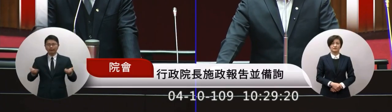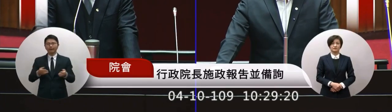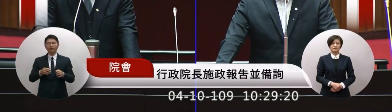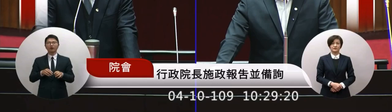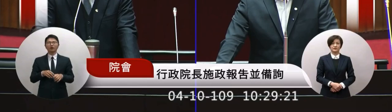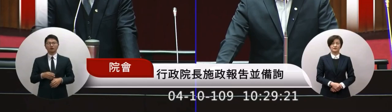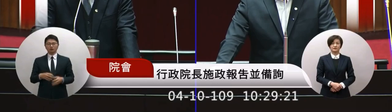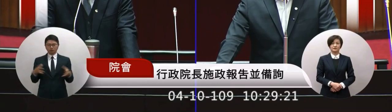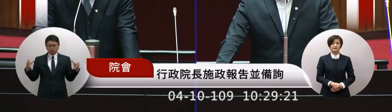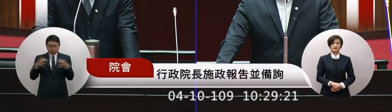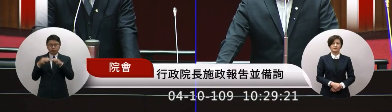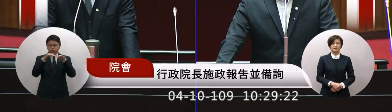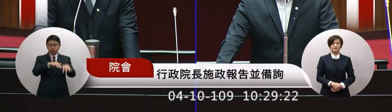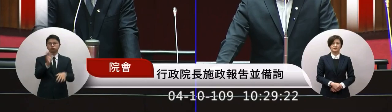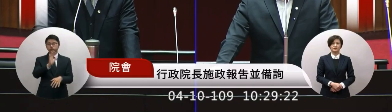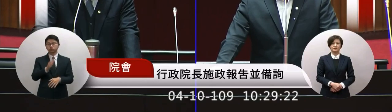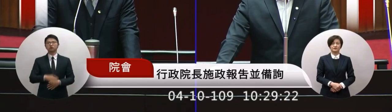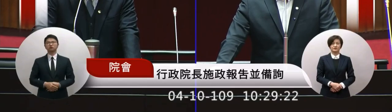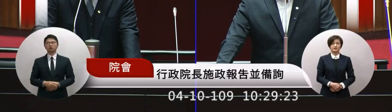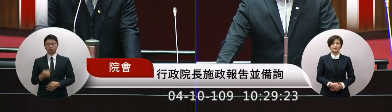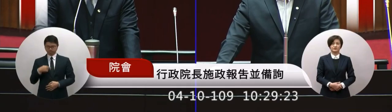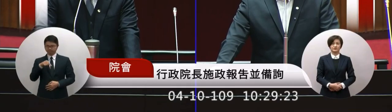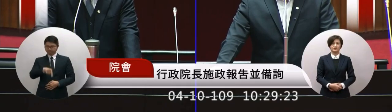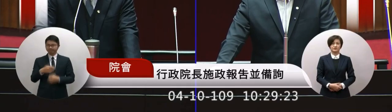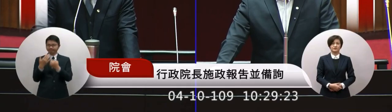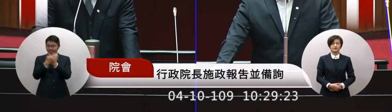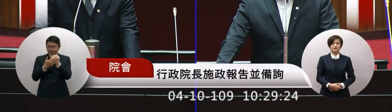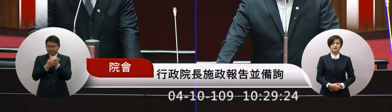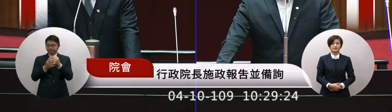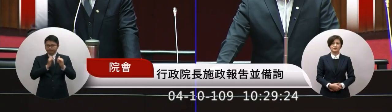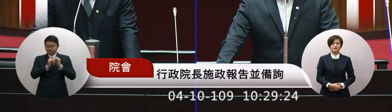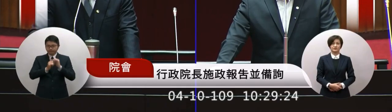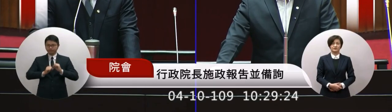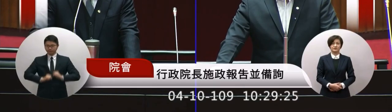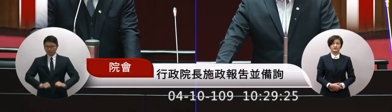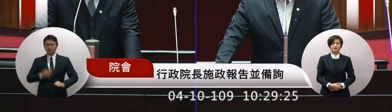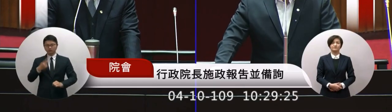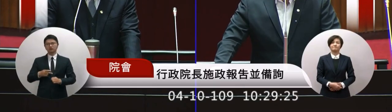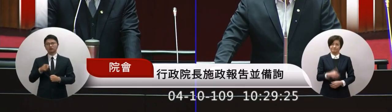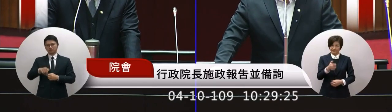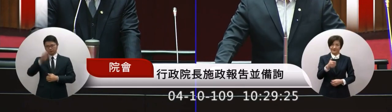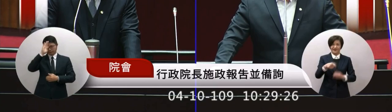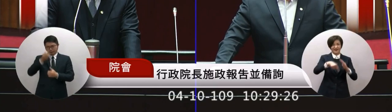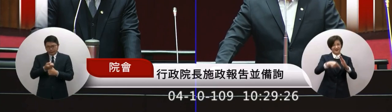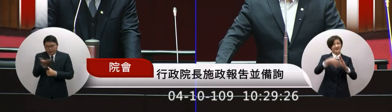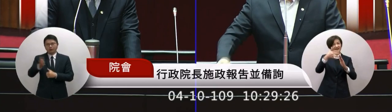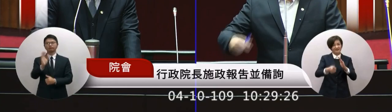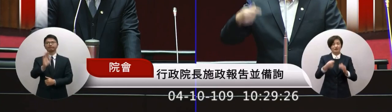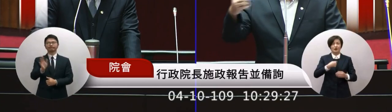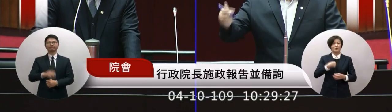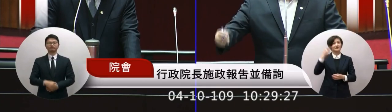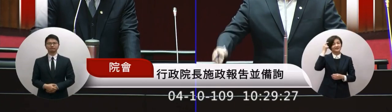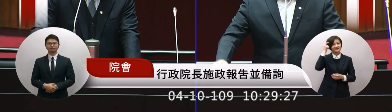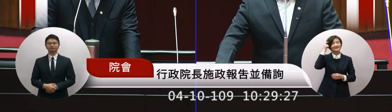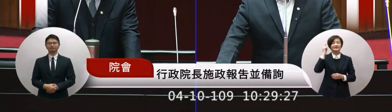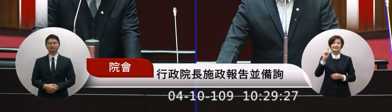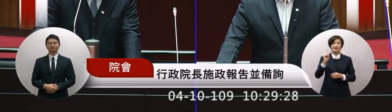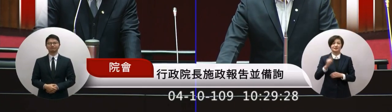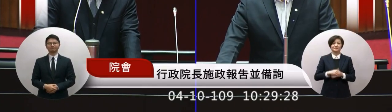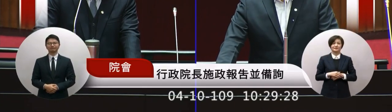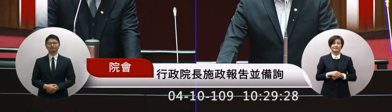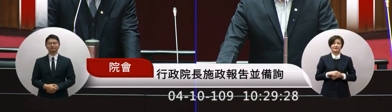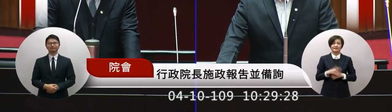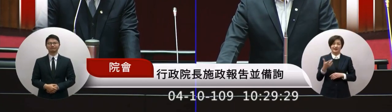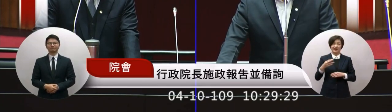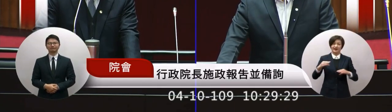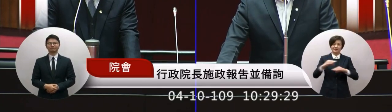保護國人健康也是基於防疫不要破口謝謝院長我的意思是說這樣子當然